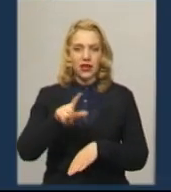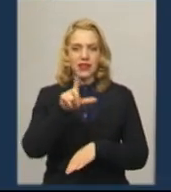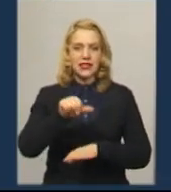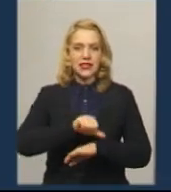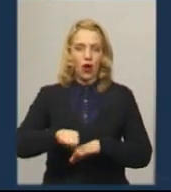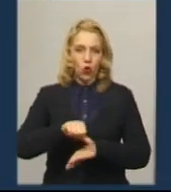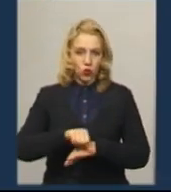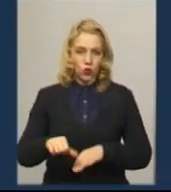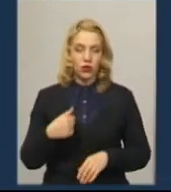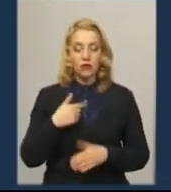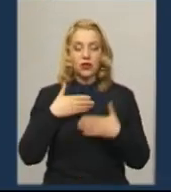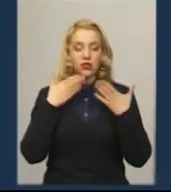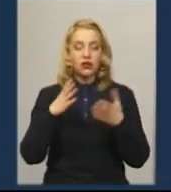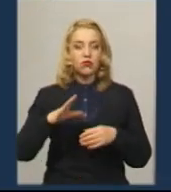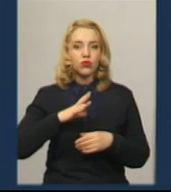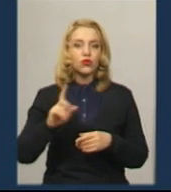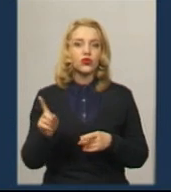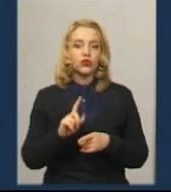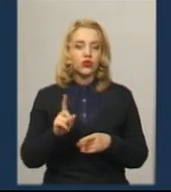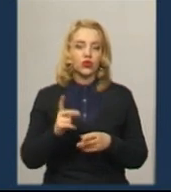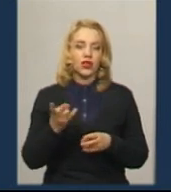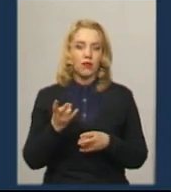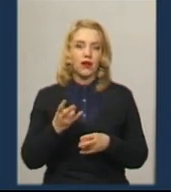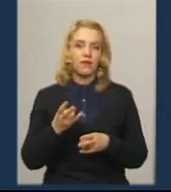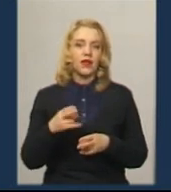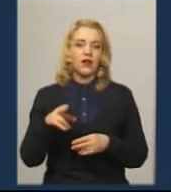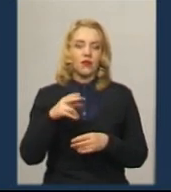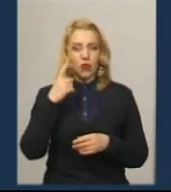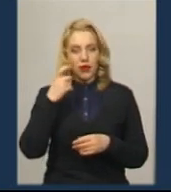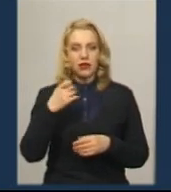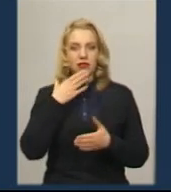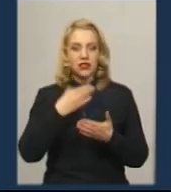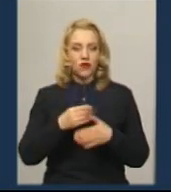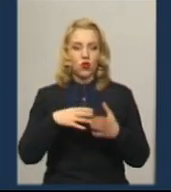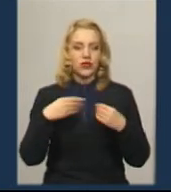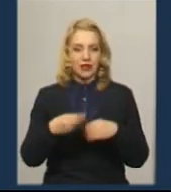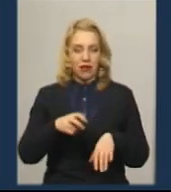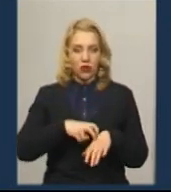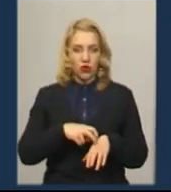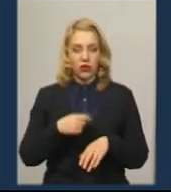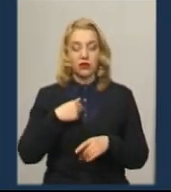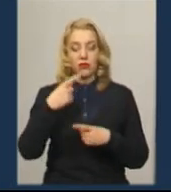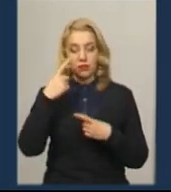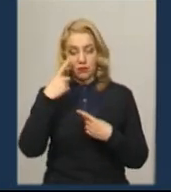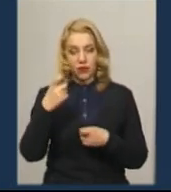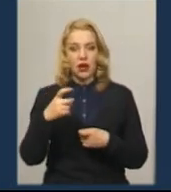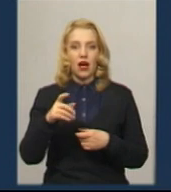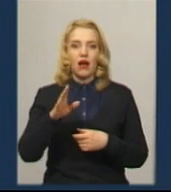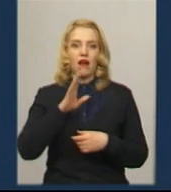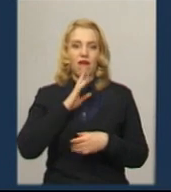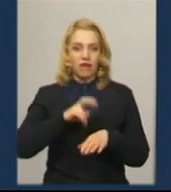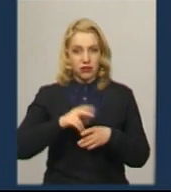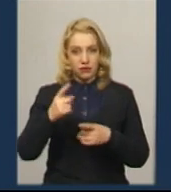почитали, що потрібно попередити свого сімейного лікаря. Ми теж приїхали, попередили, що вона нам сказала, якщо будуть якісь